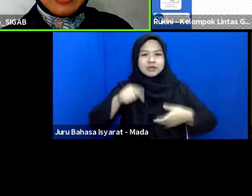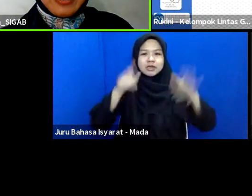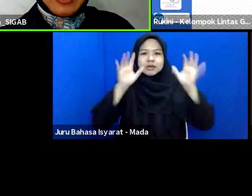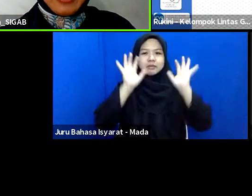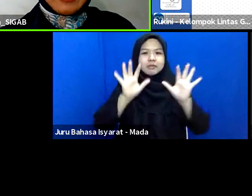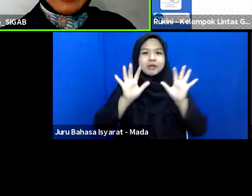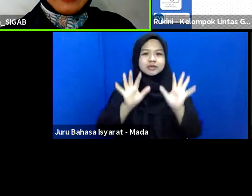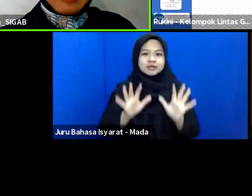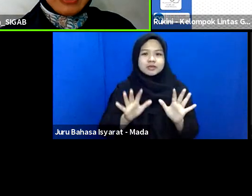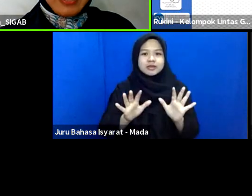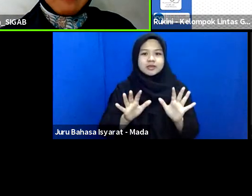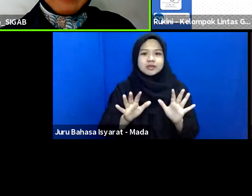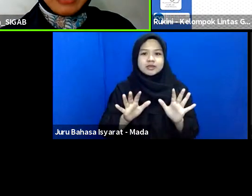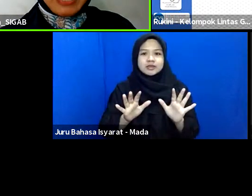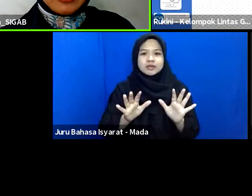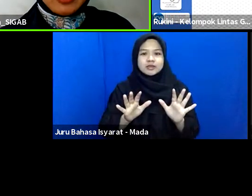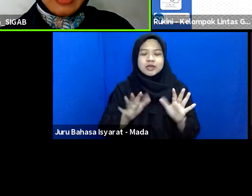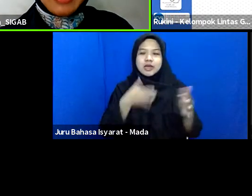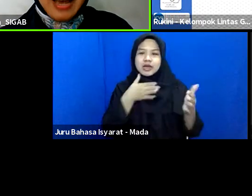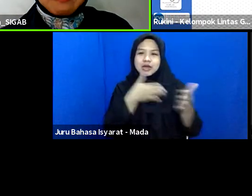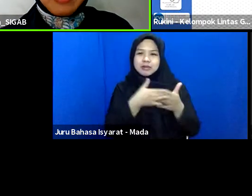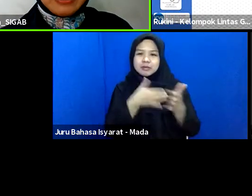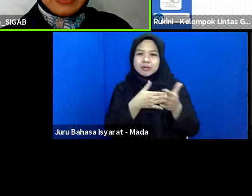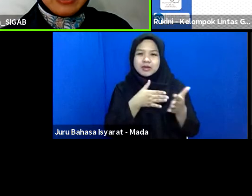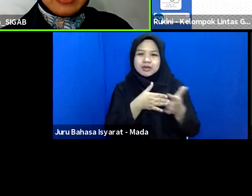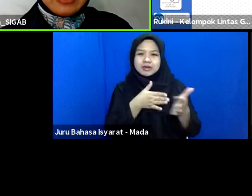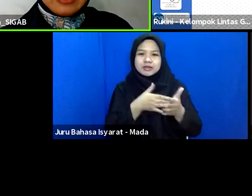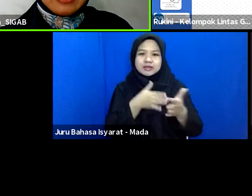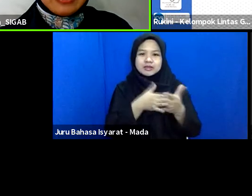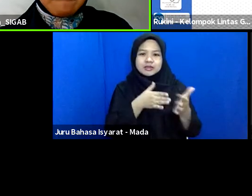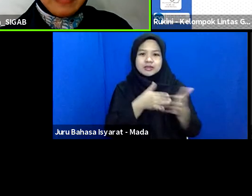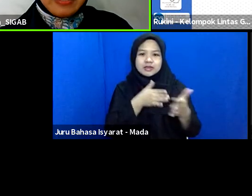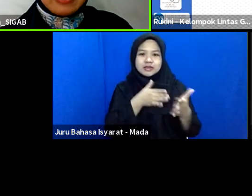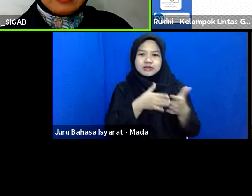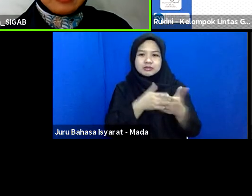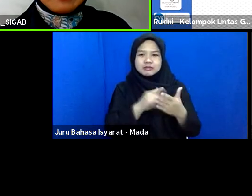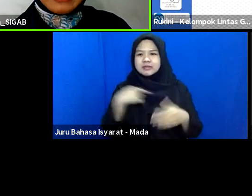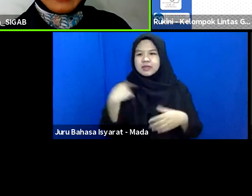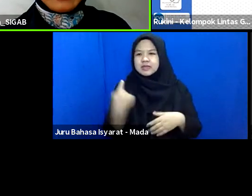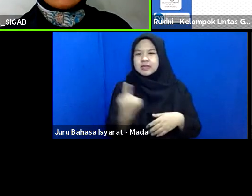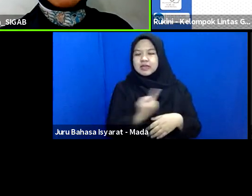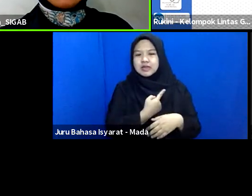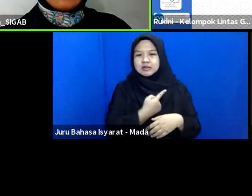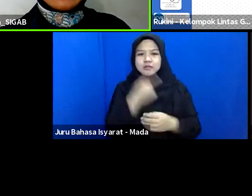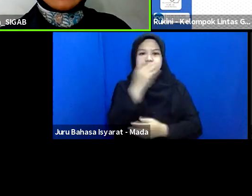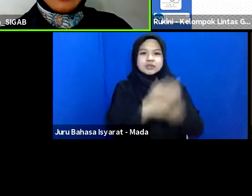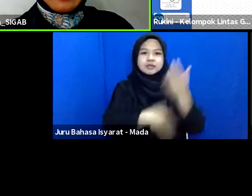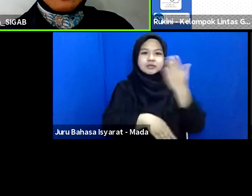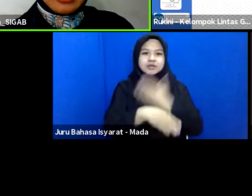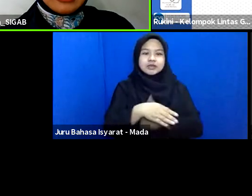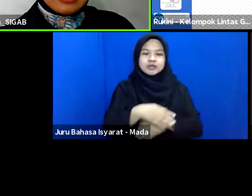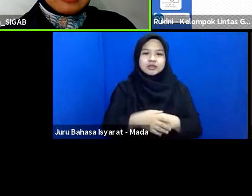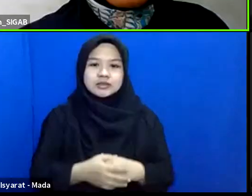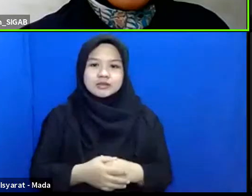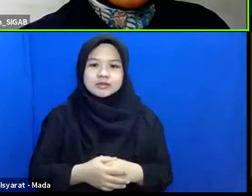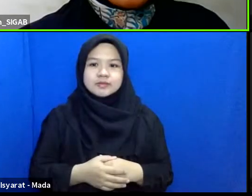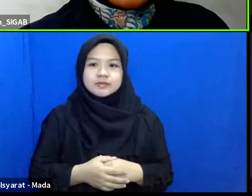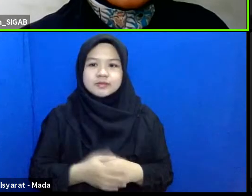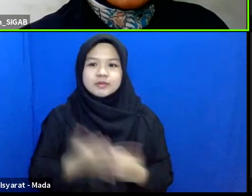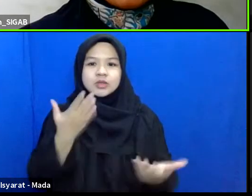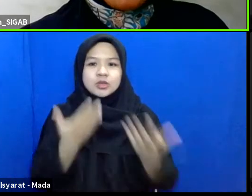menjadi hambatan atau tantangan bagi kami penyandang disabilitas mungkin